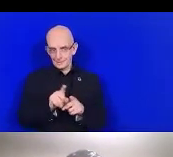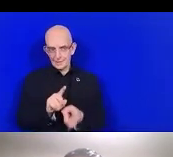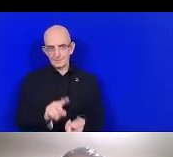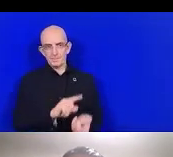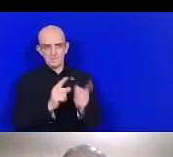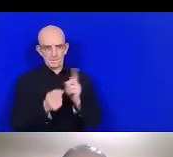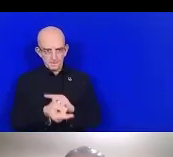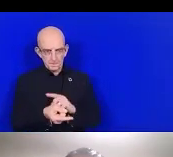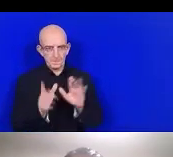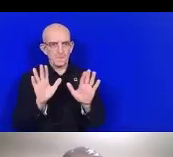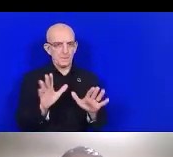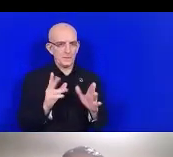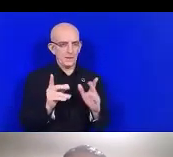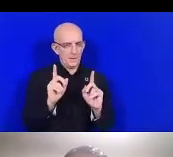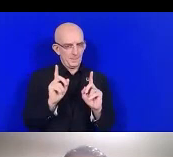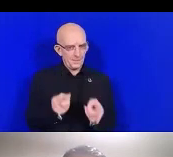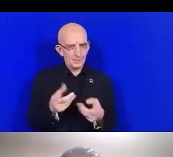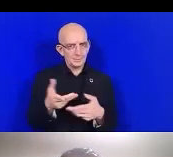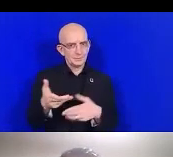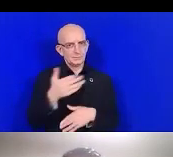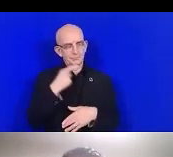que nous pouvons inviter un délégué